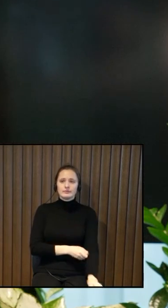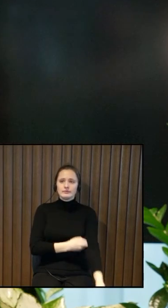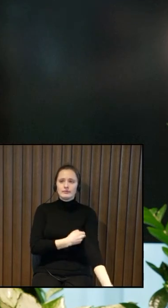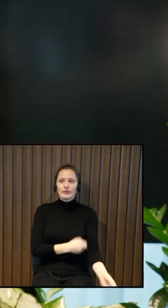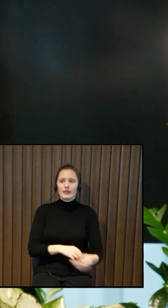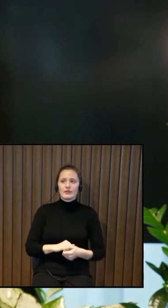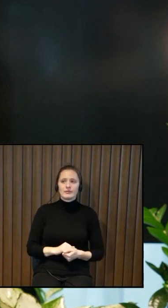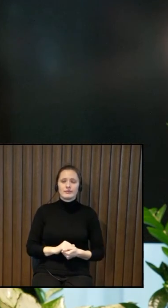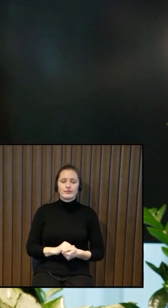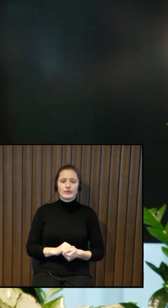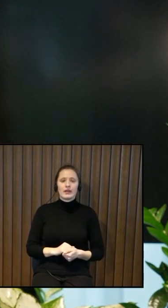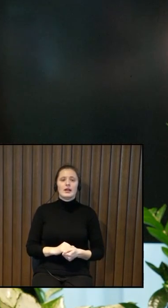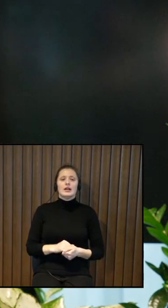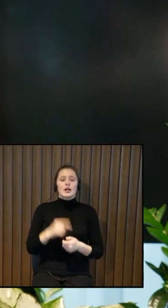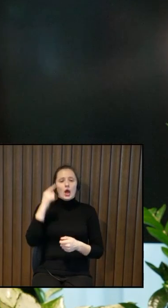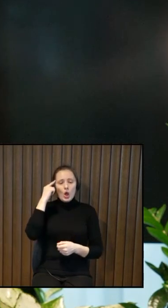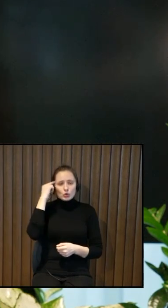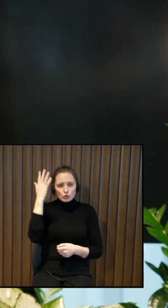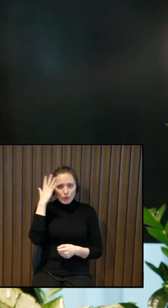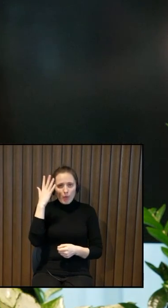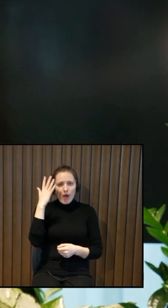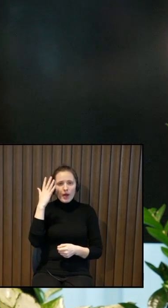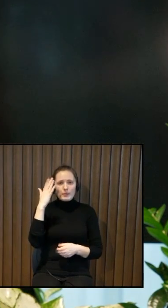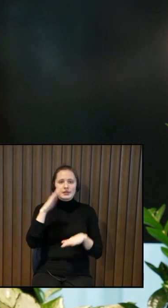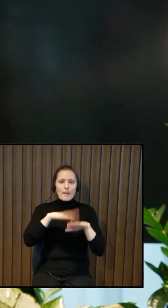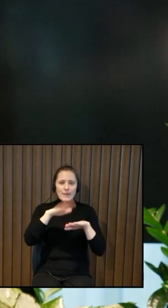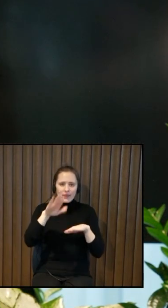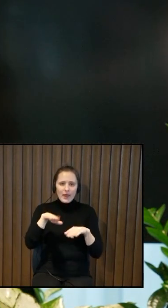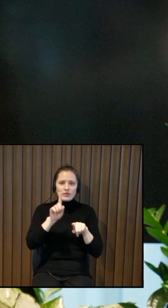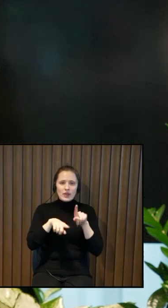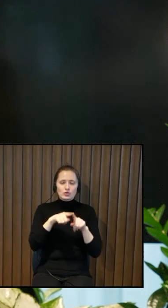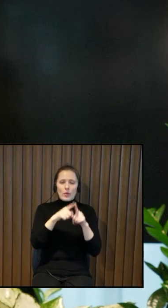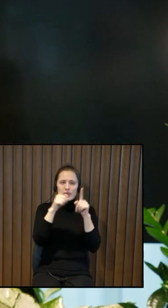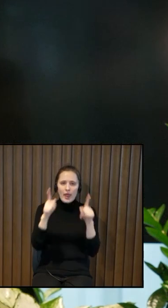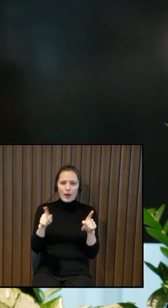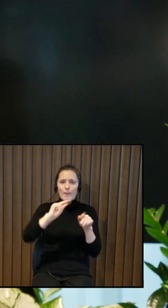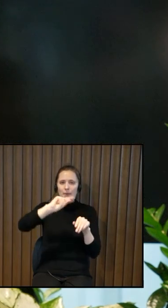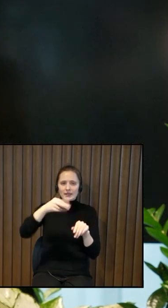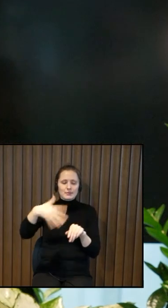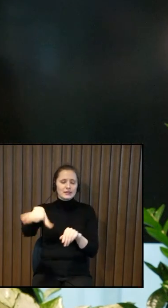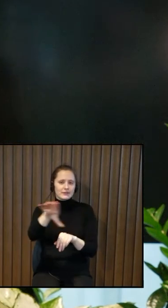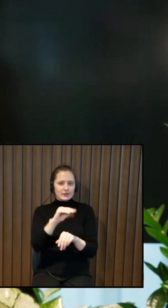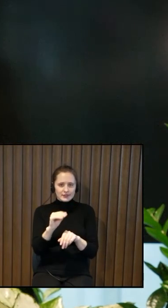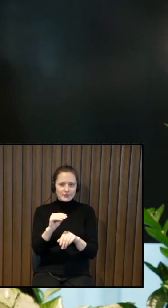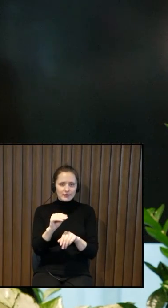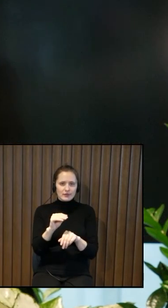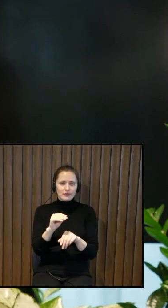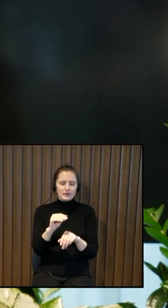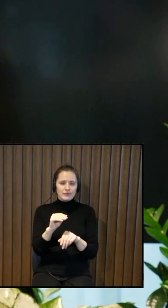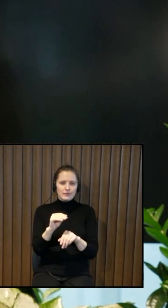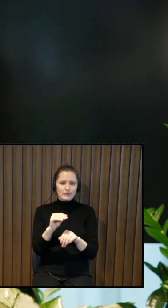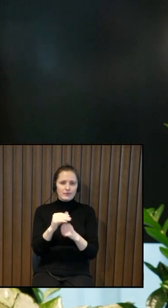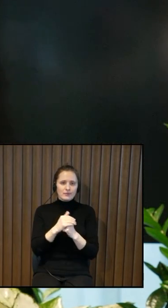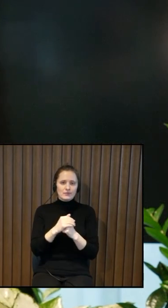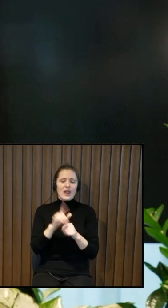mūsu vidū. Jurģi, es domāju, ka mēs zem taviem pēdējiem pārteikmiem parakstamies pilnīgi visi, vēl jau vairāk, tiešām,